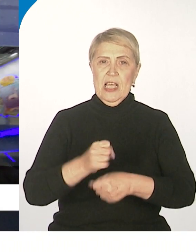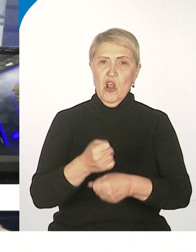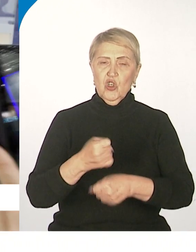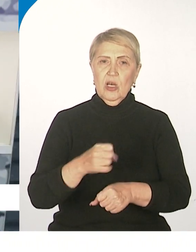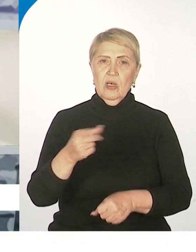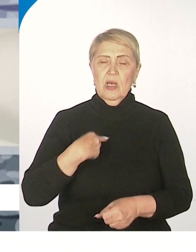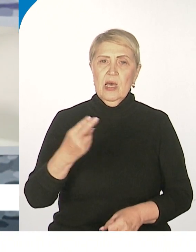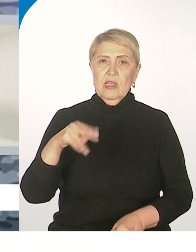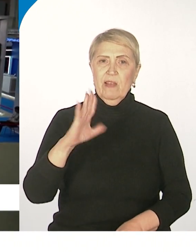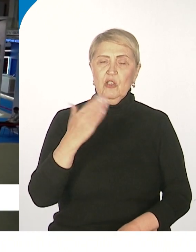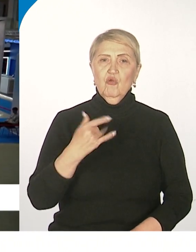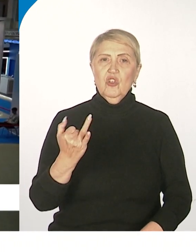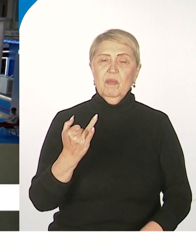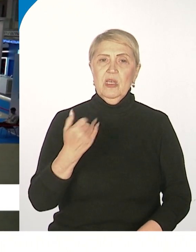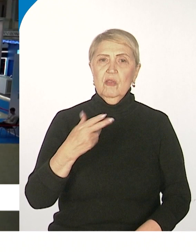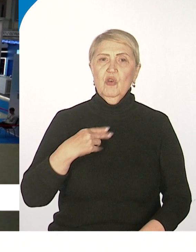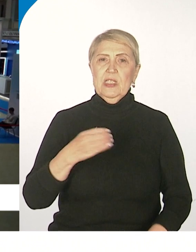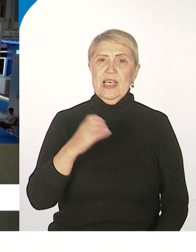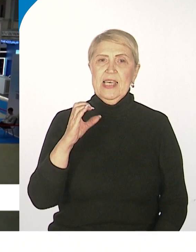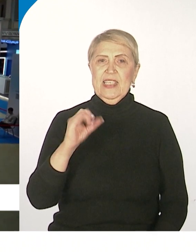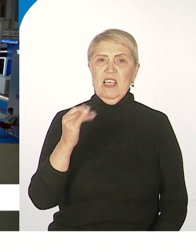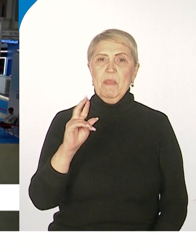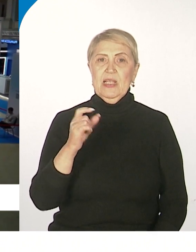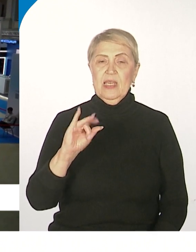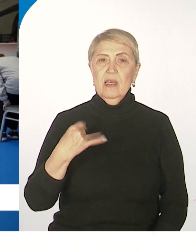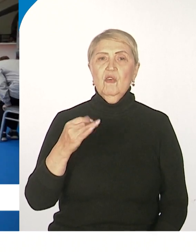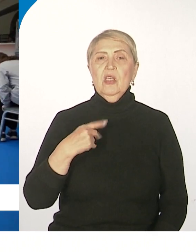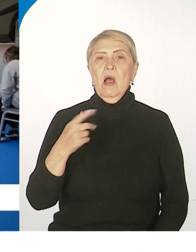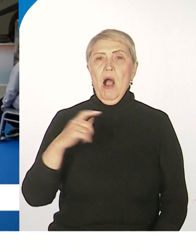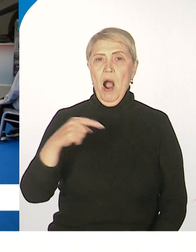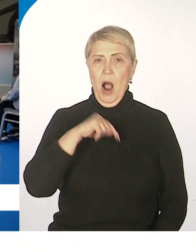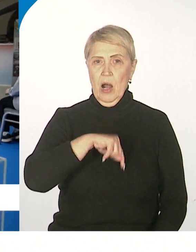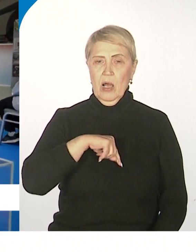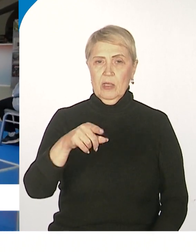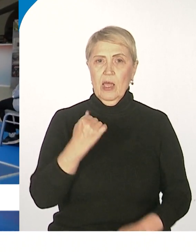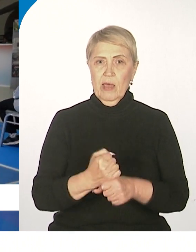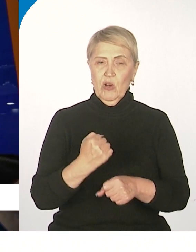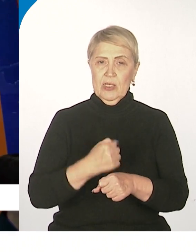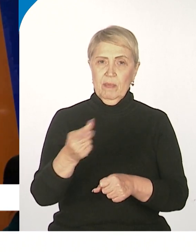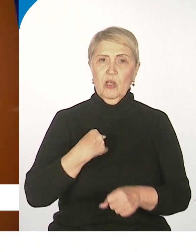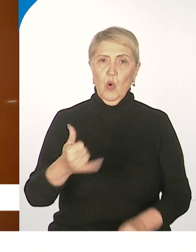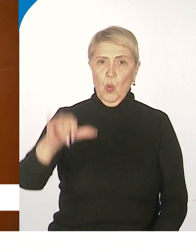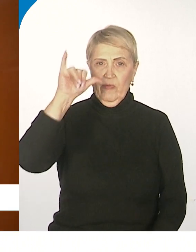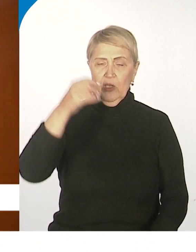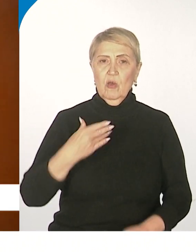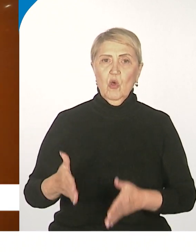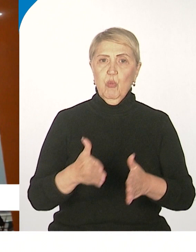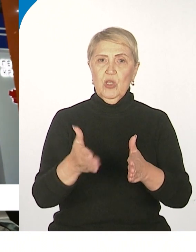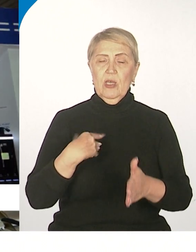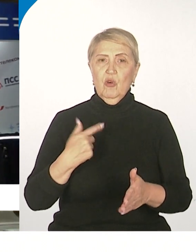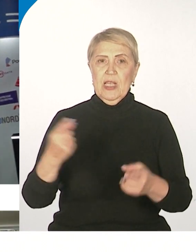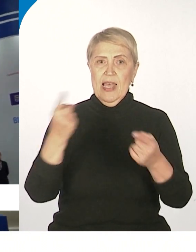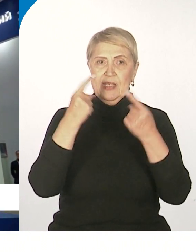дальневосточным и сибирским характером. Ее с января разрабатывают ученые из Дальневосточного университета путей сообщения